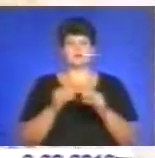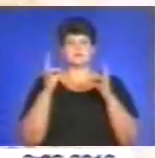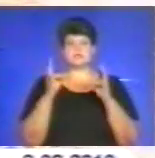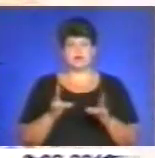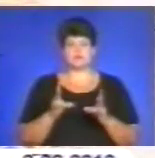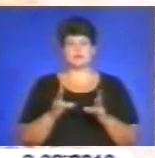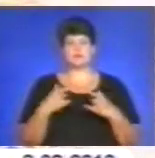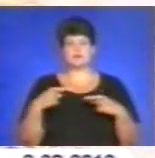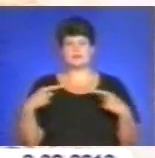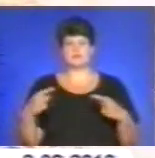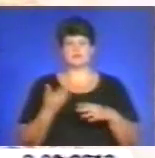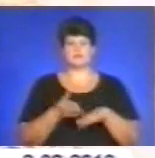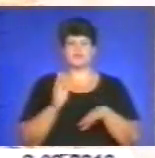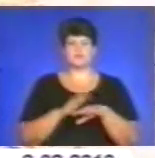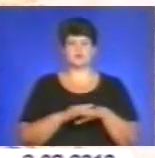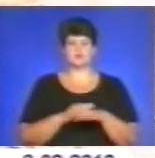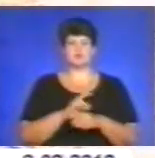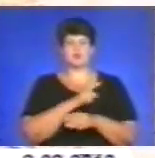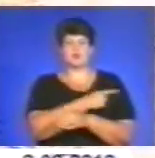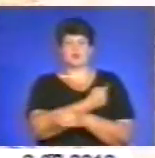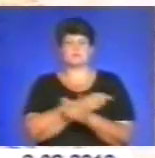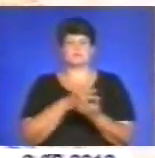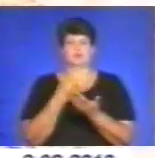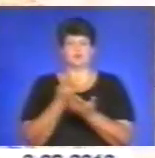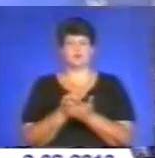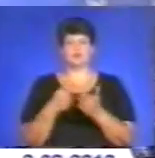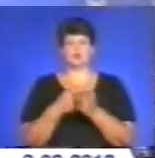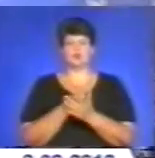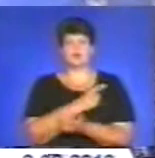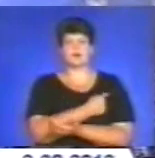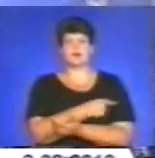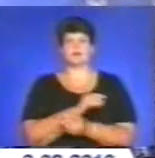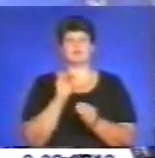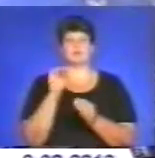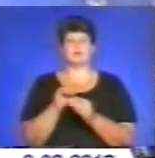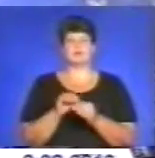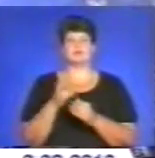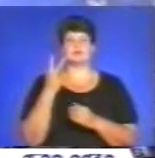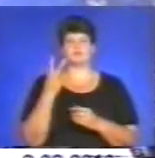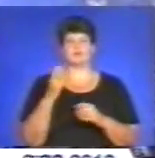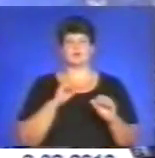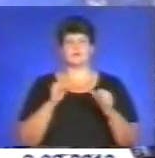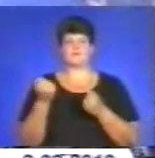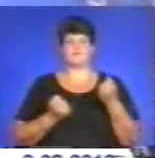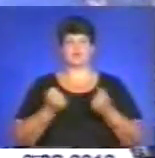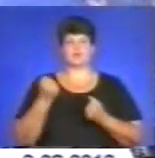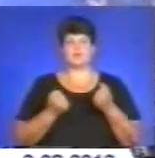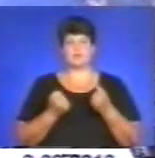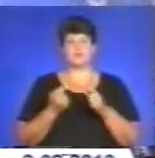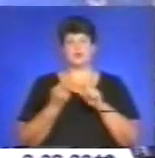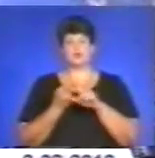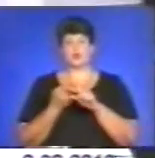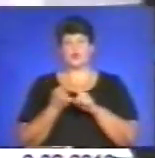ступенів, важкості госпіталізовано. До лікарняного закладу потрапили і обоє кермувальників. В одного з них